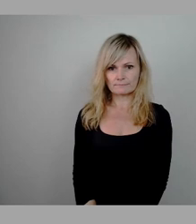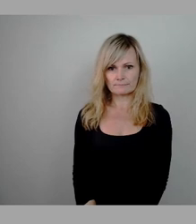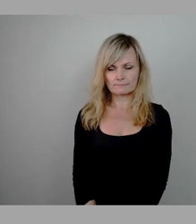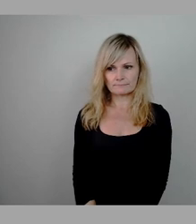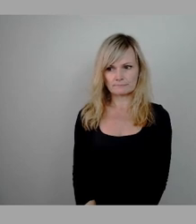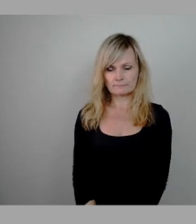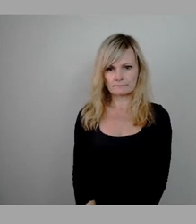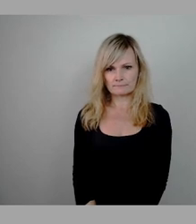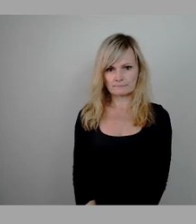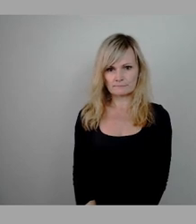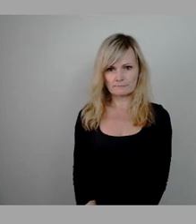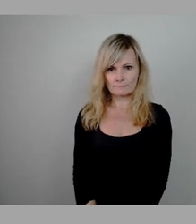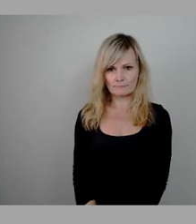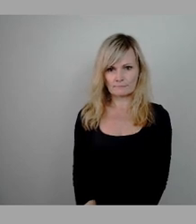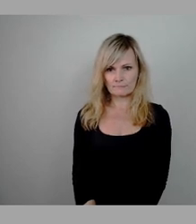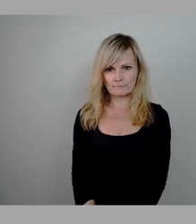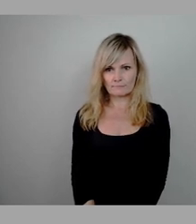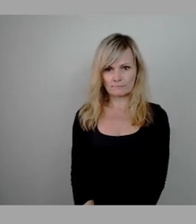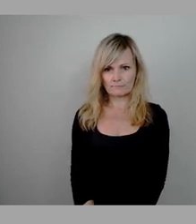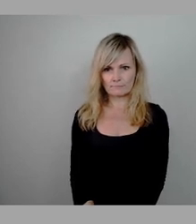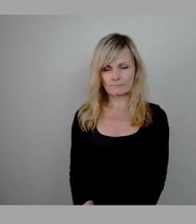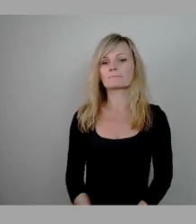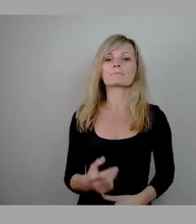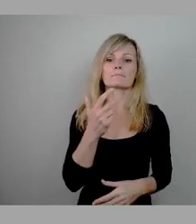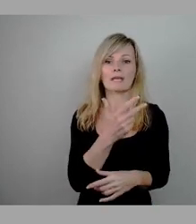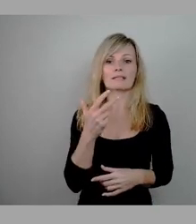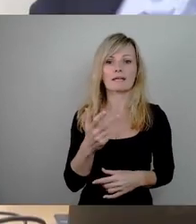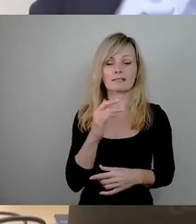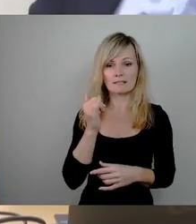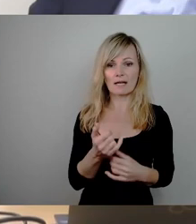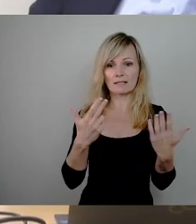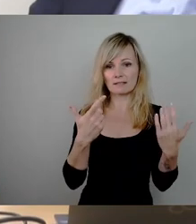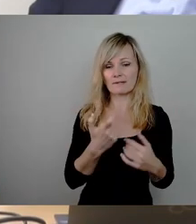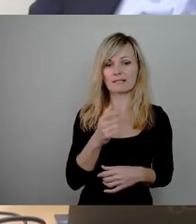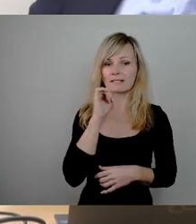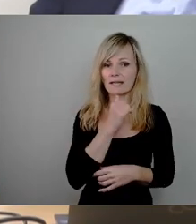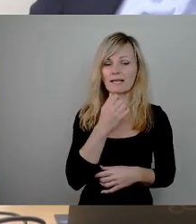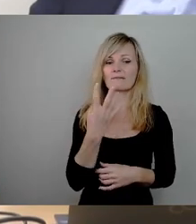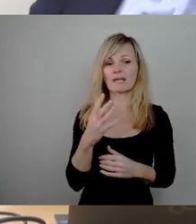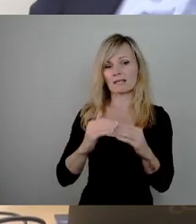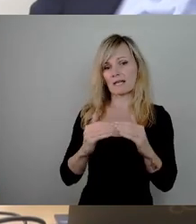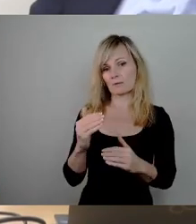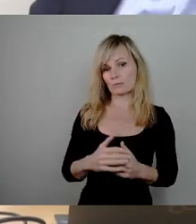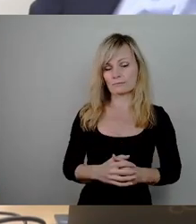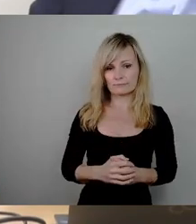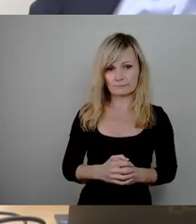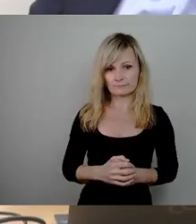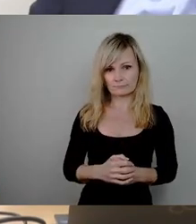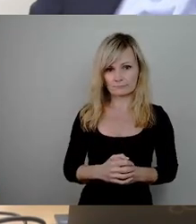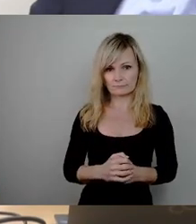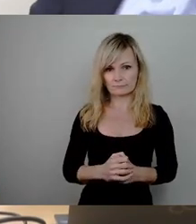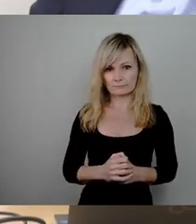Mit 33 Ja, 28 Nein, 4 Enthaltungen dann entsprechend